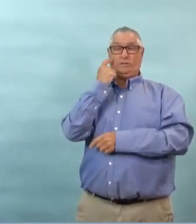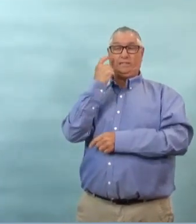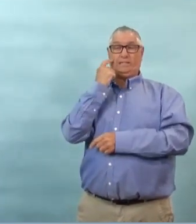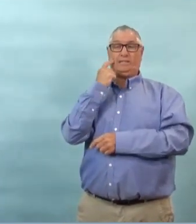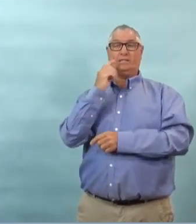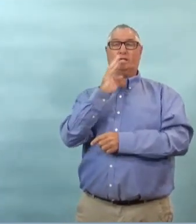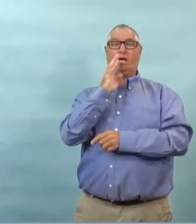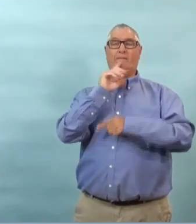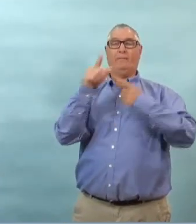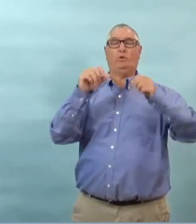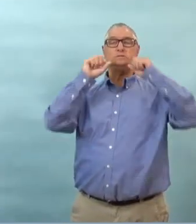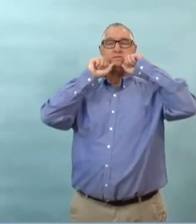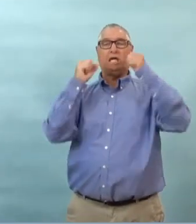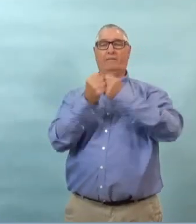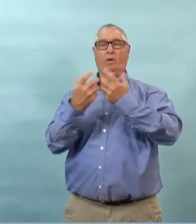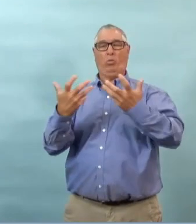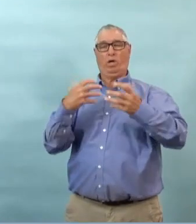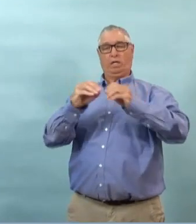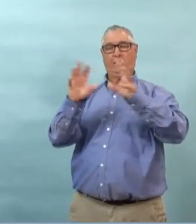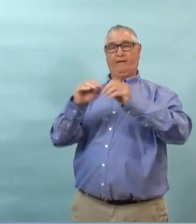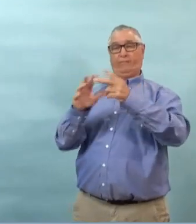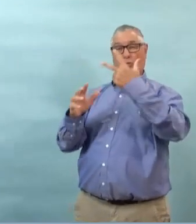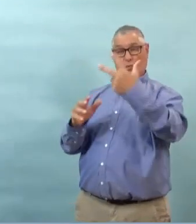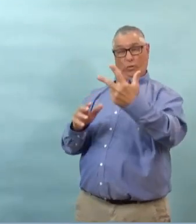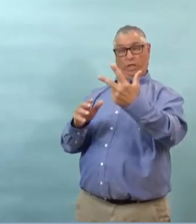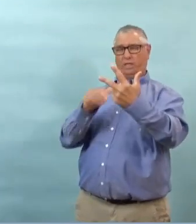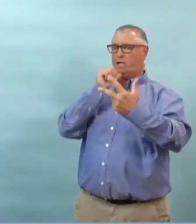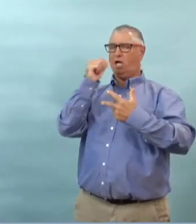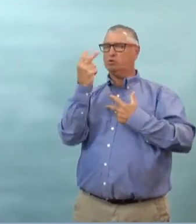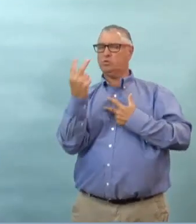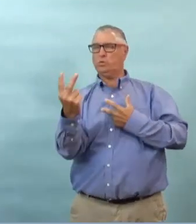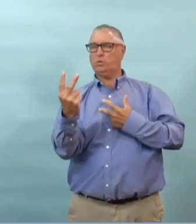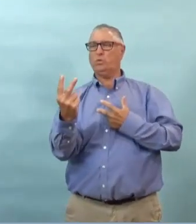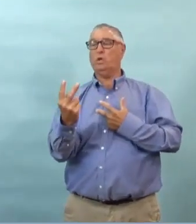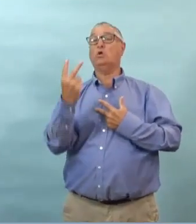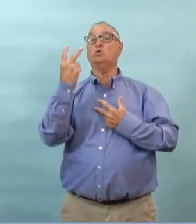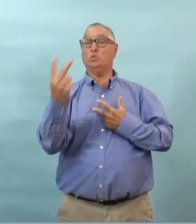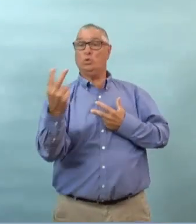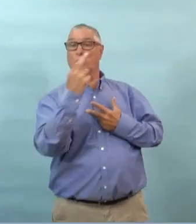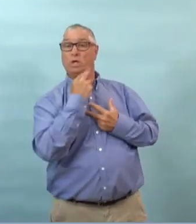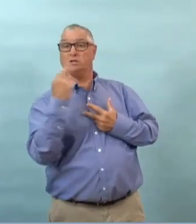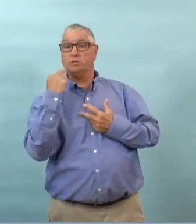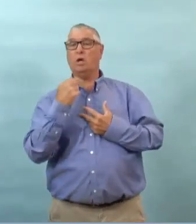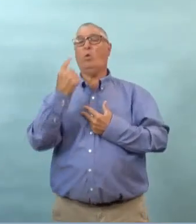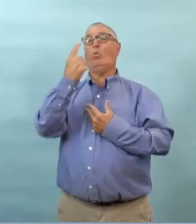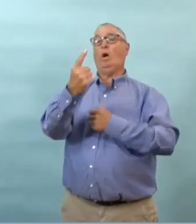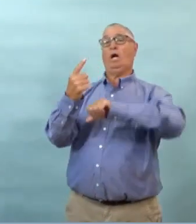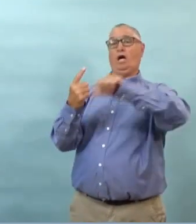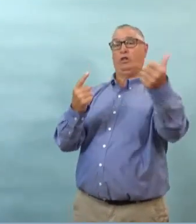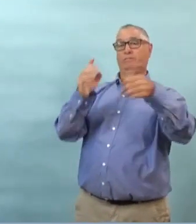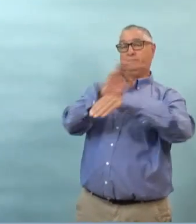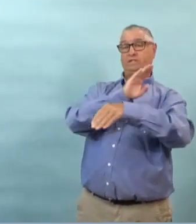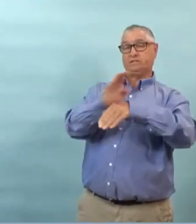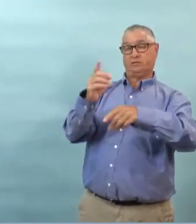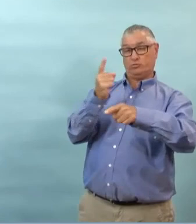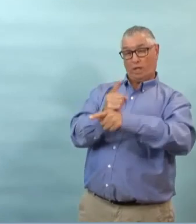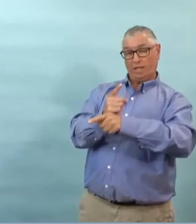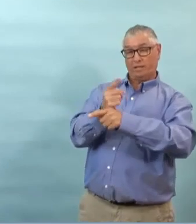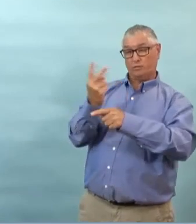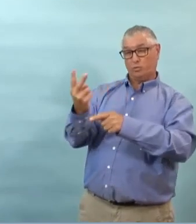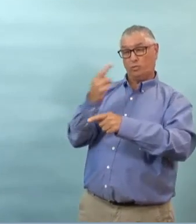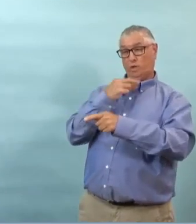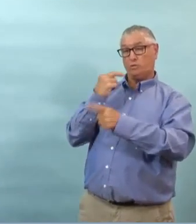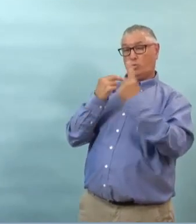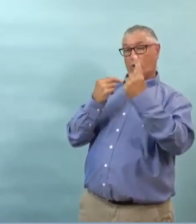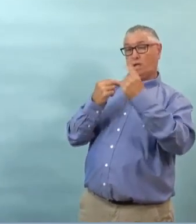alors mon collègue a demandé combien de cas étaient liés à steinbach vous avez dit deux mais en fait c'est trois donc deux dans les